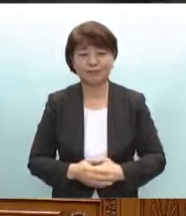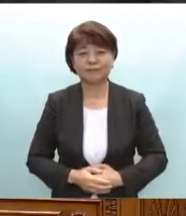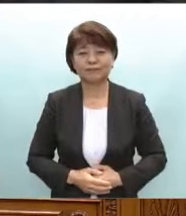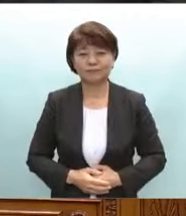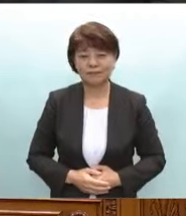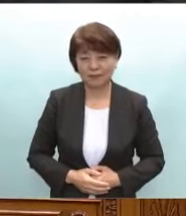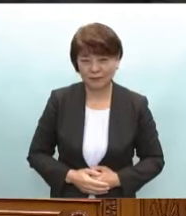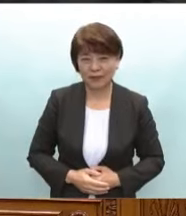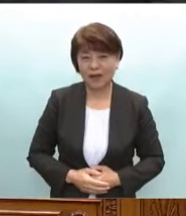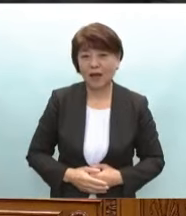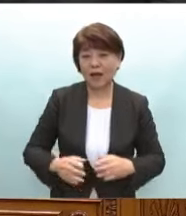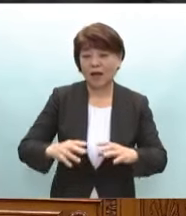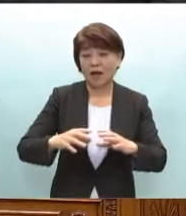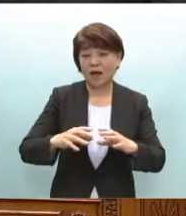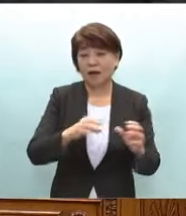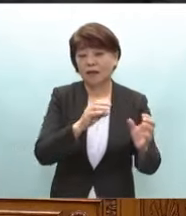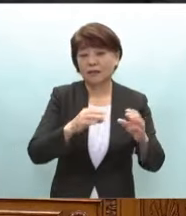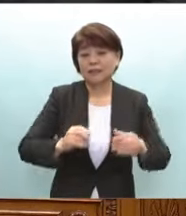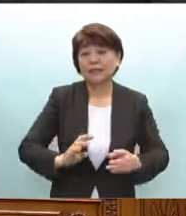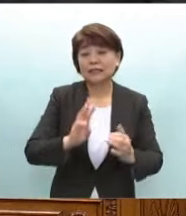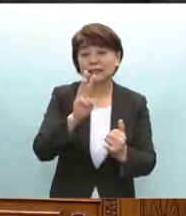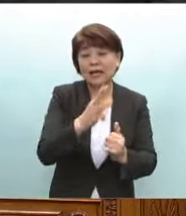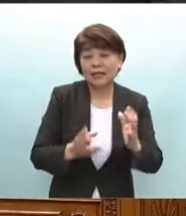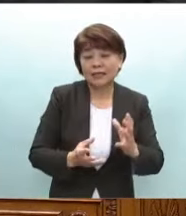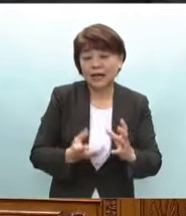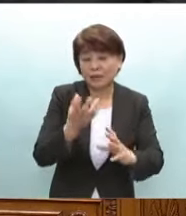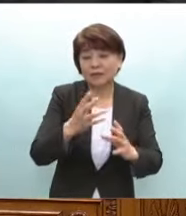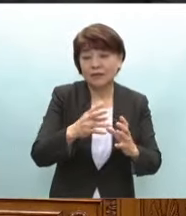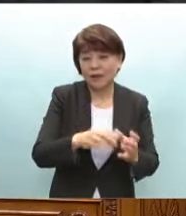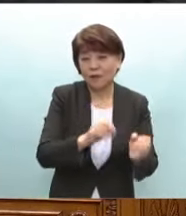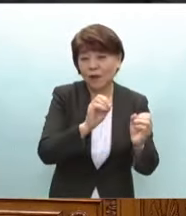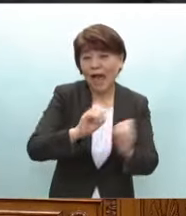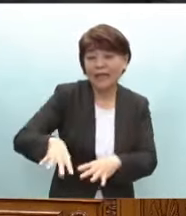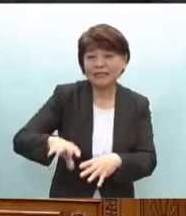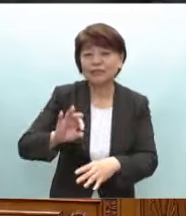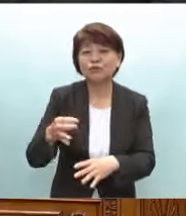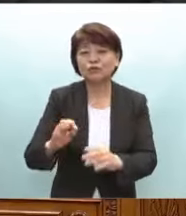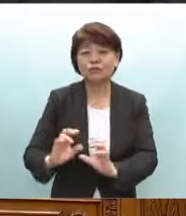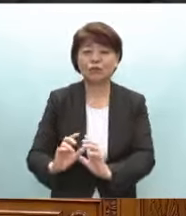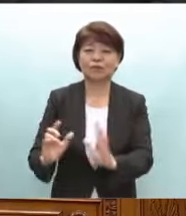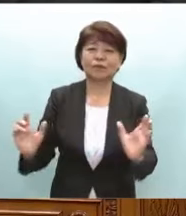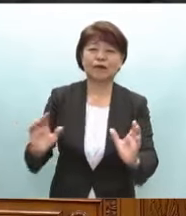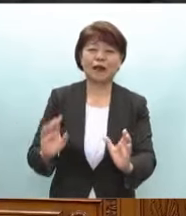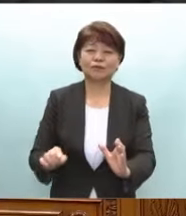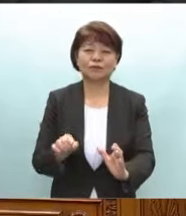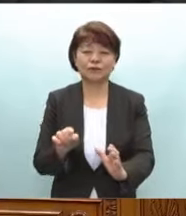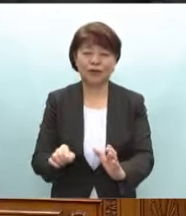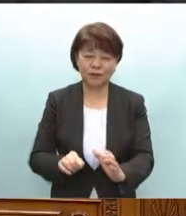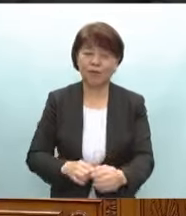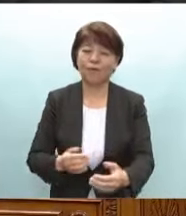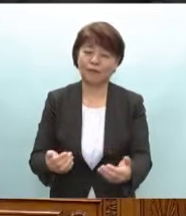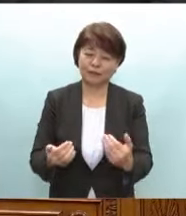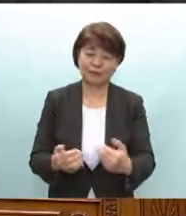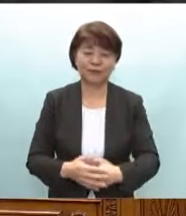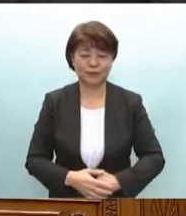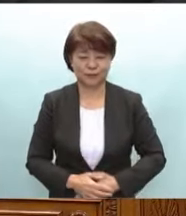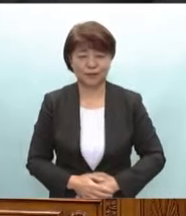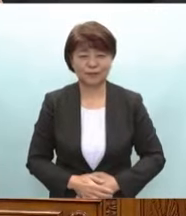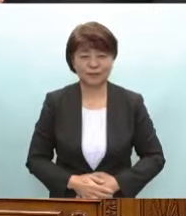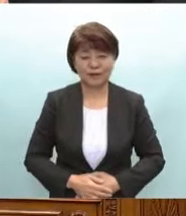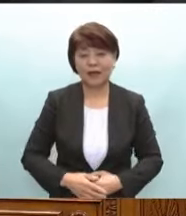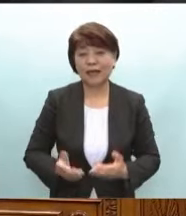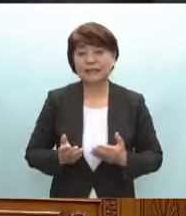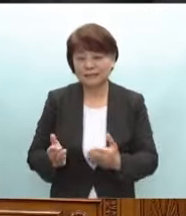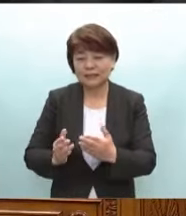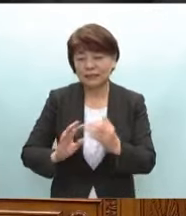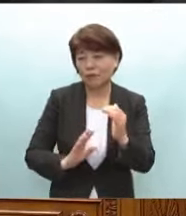災害廃棄物の処理に伴う被災自治体の負担のさらなる軽減も必要ですより地震と火災に強い